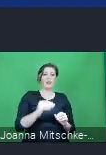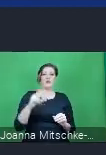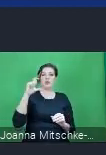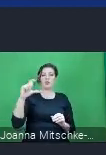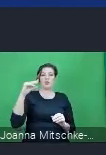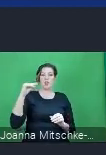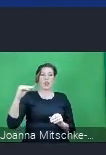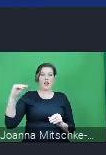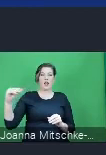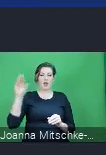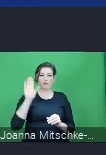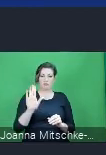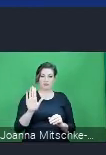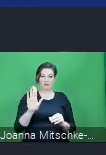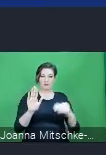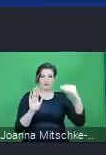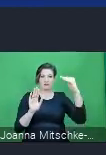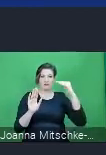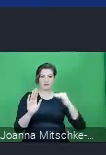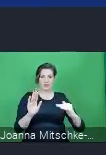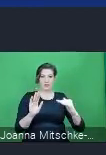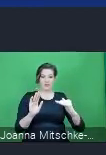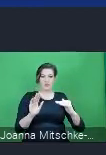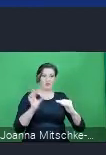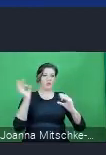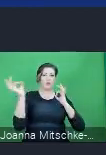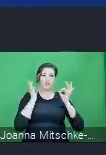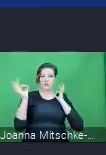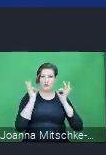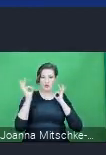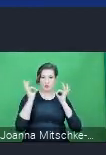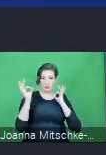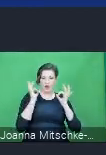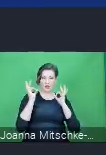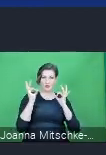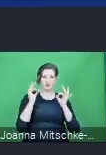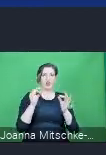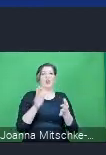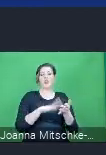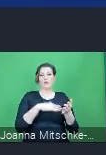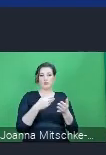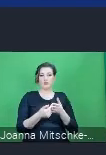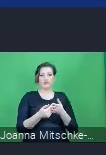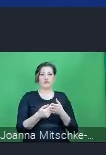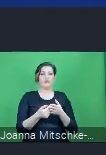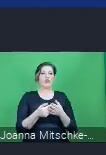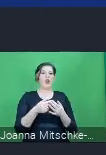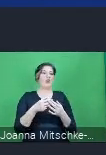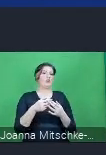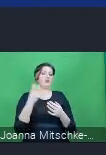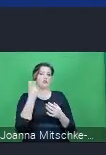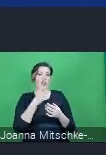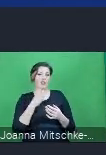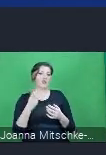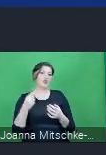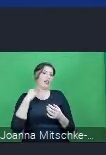to oprócz tego, że będzie zasilana danymi wprowadzonymi przez podmioty uprawnione, tak zwane podmioty zasilające, będzie także pointegrowana i będzie